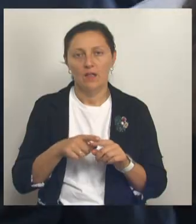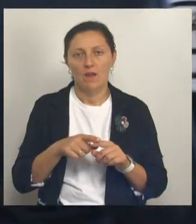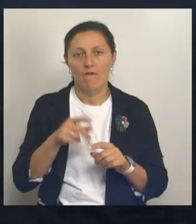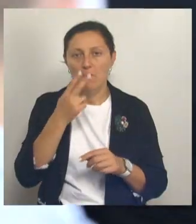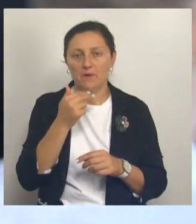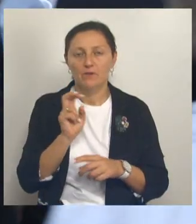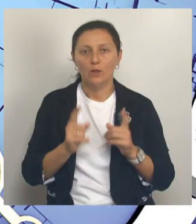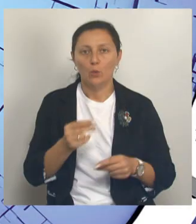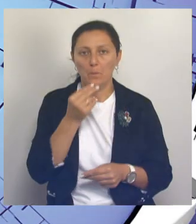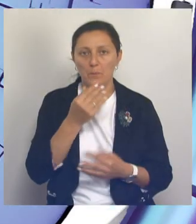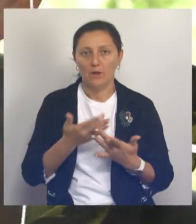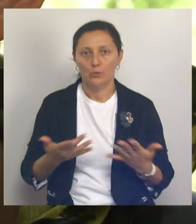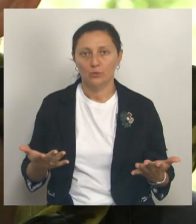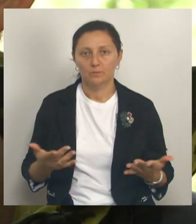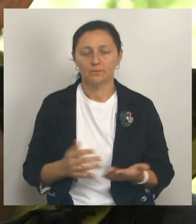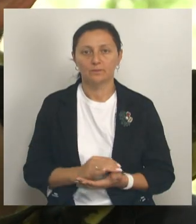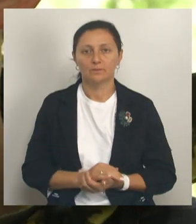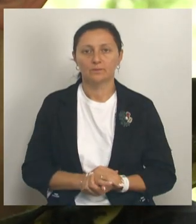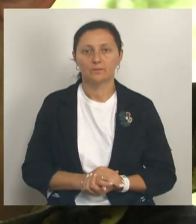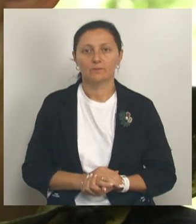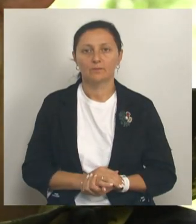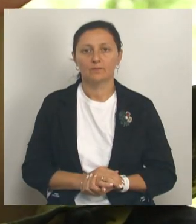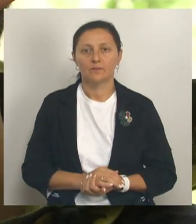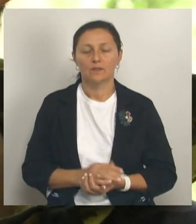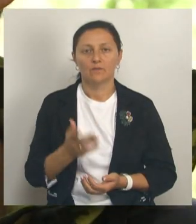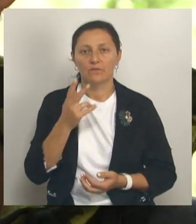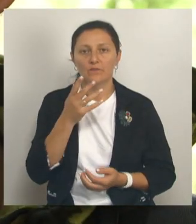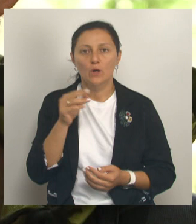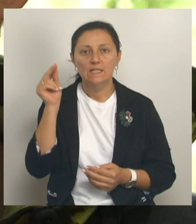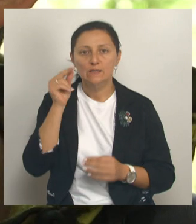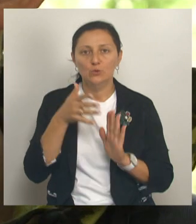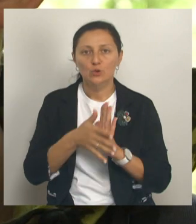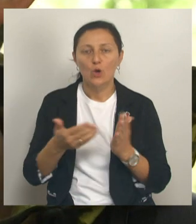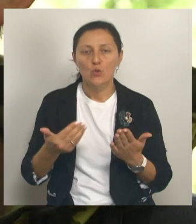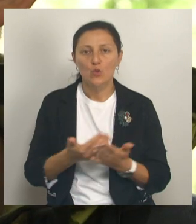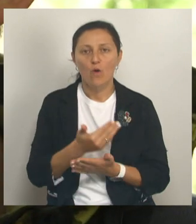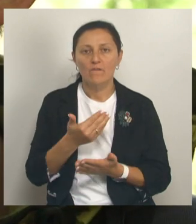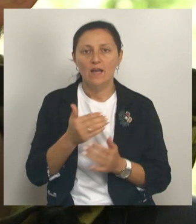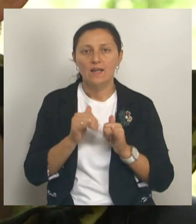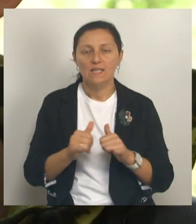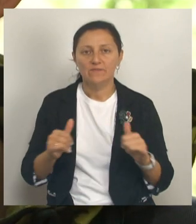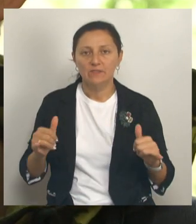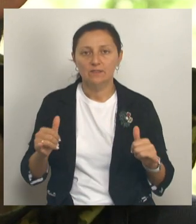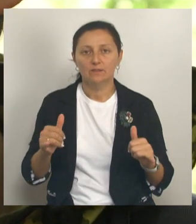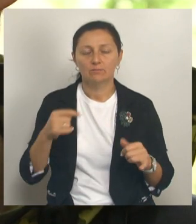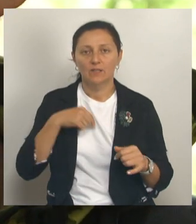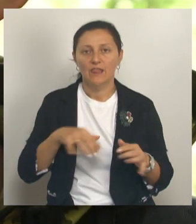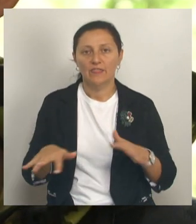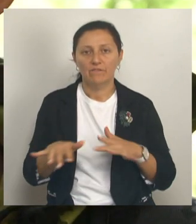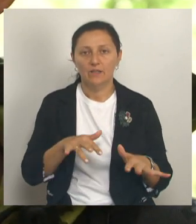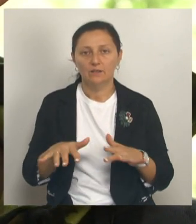очный формат? Они приобретают новые навыки и умения в плане, допустим, развития двигательных качеств,